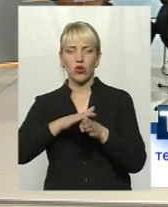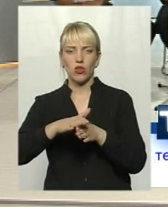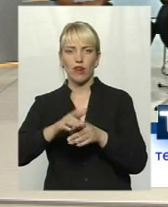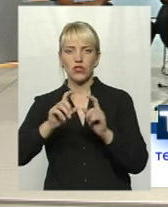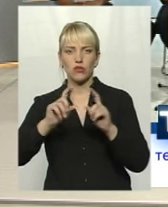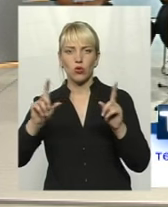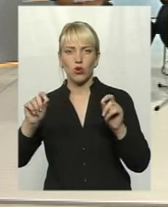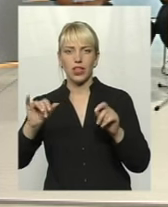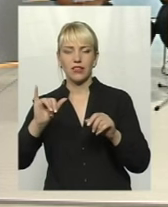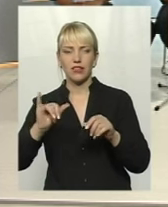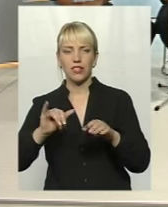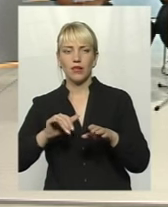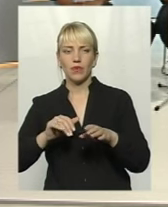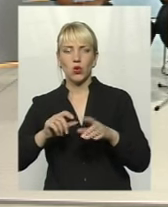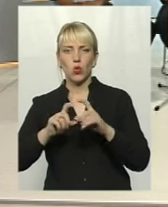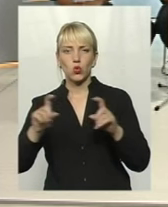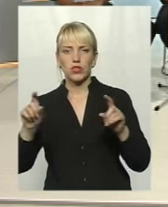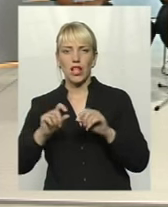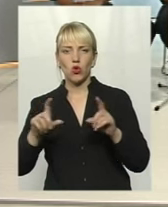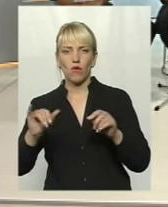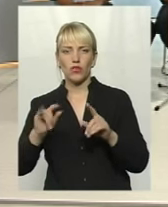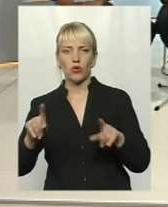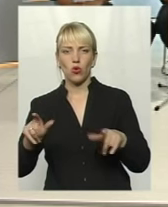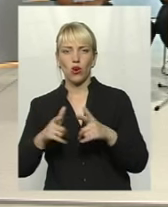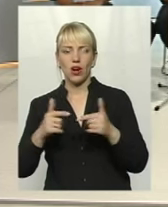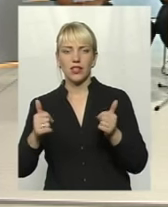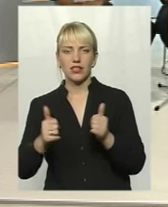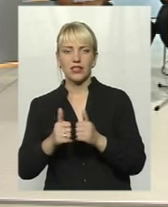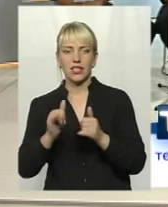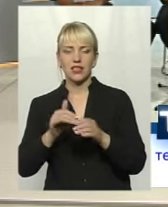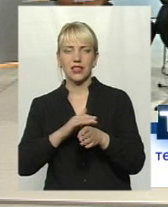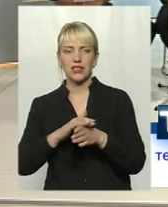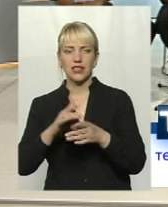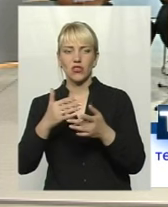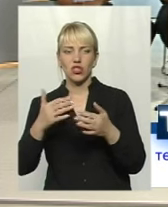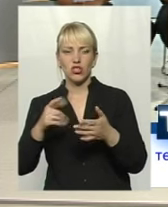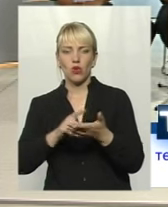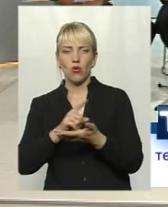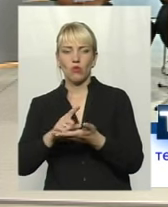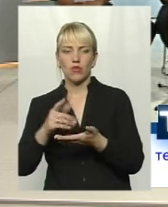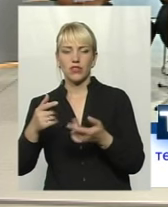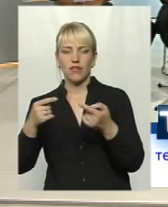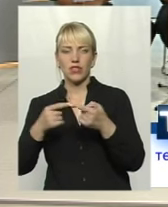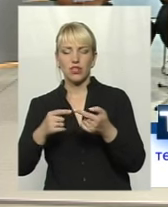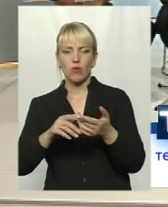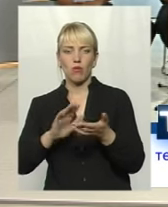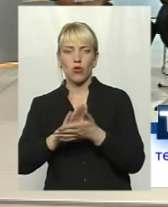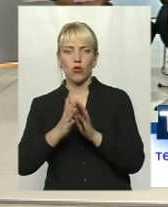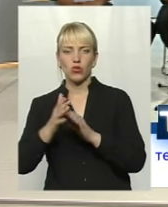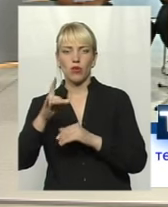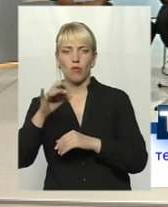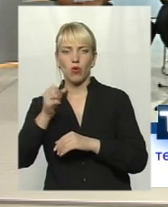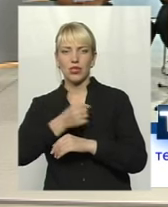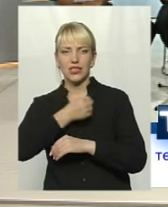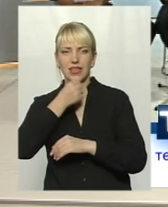установи організації комунальної форми власності їх посадових осіб і здійснює інші обов'язки, визначені положенням про старосту.